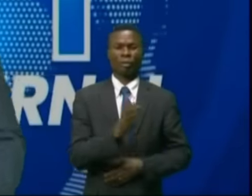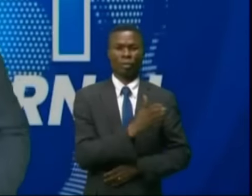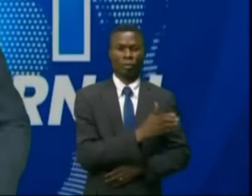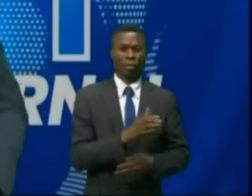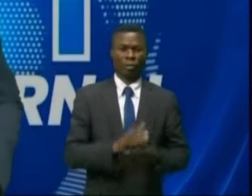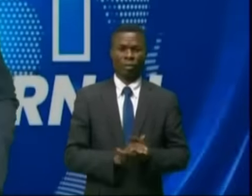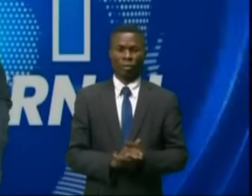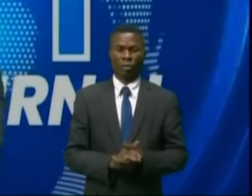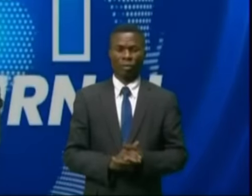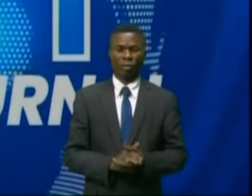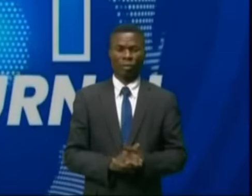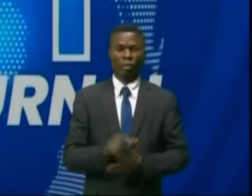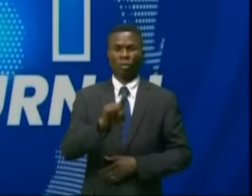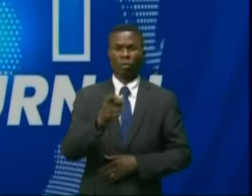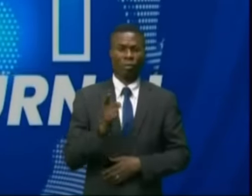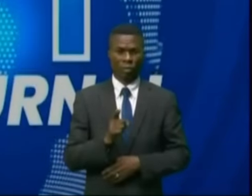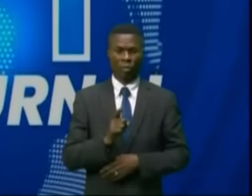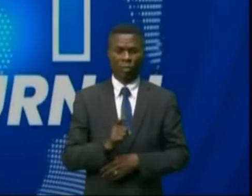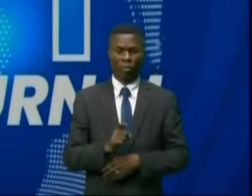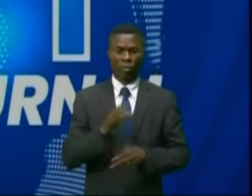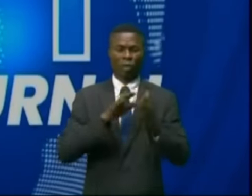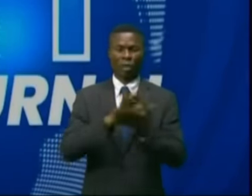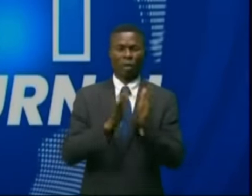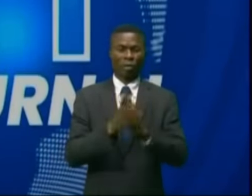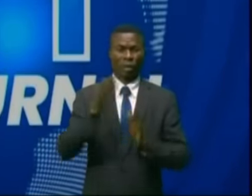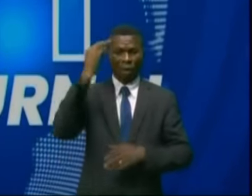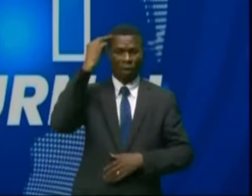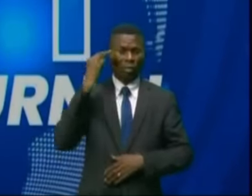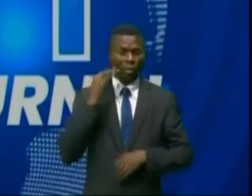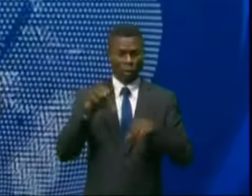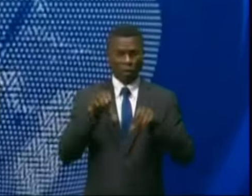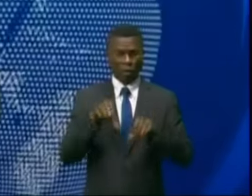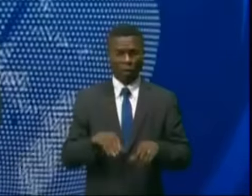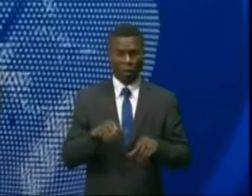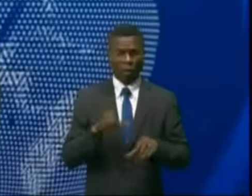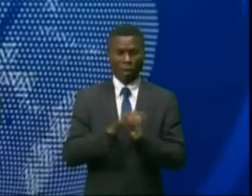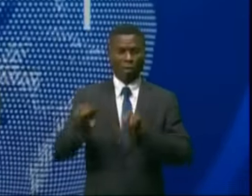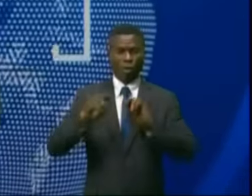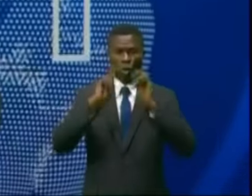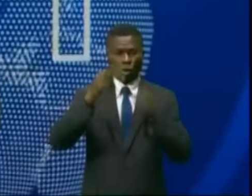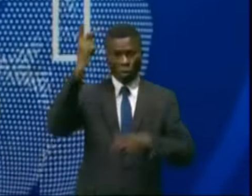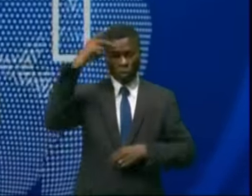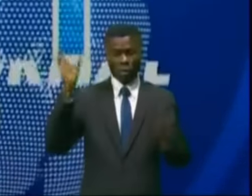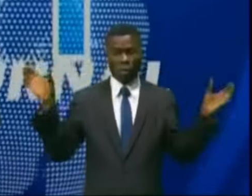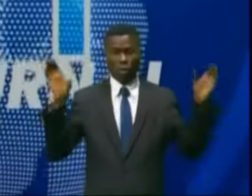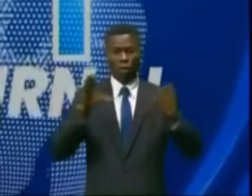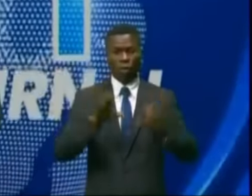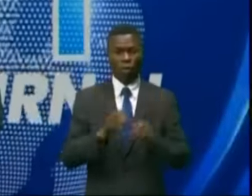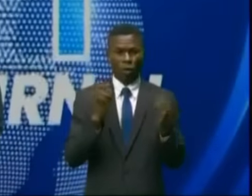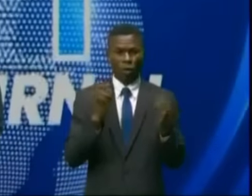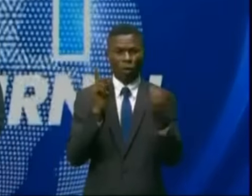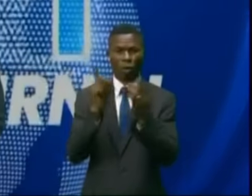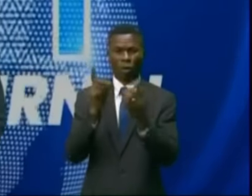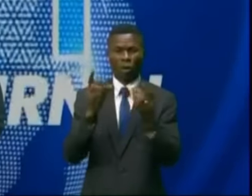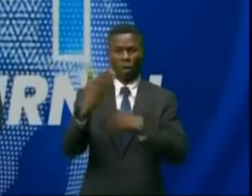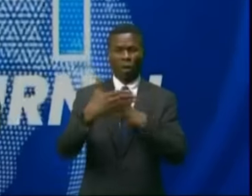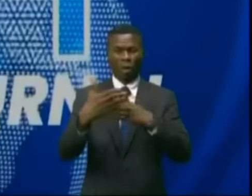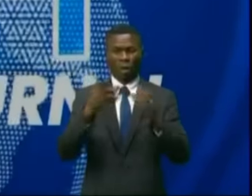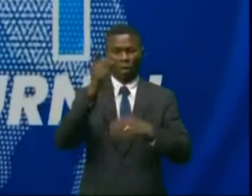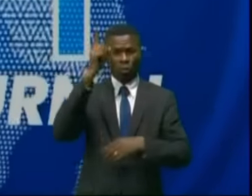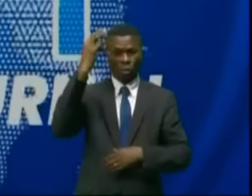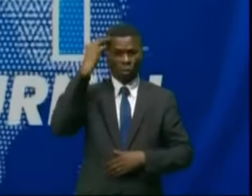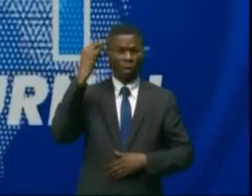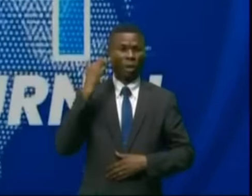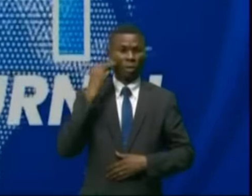Qui feront partie du prochain gouvernement de la République, en tout cas devant les acteurs politiques venus en concertation auprès de la